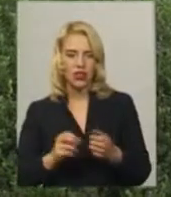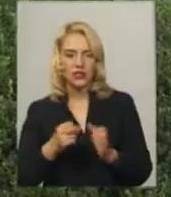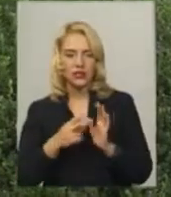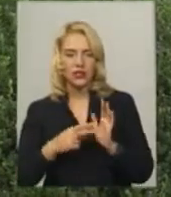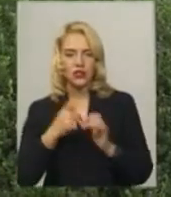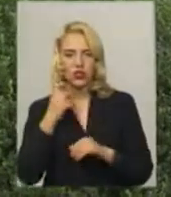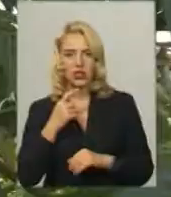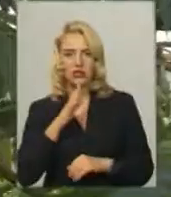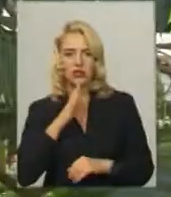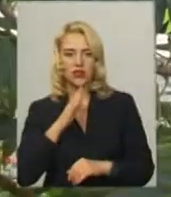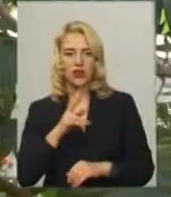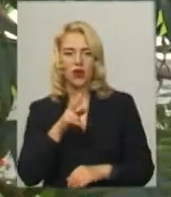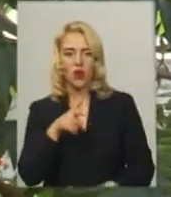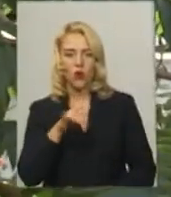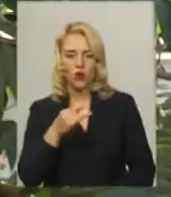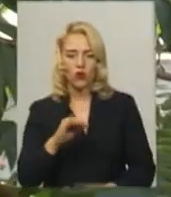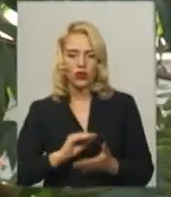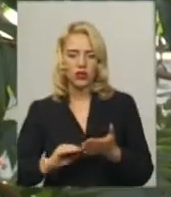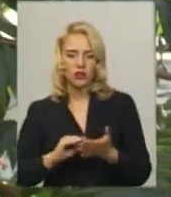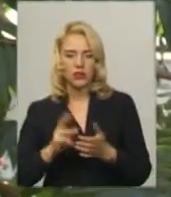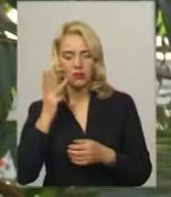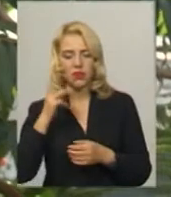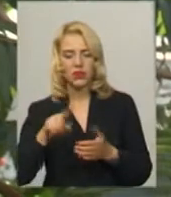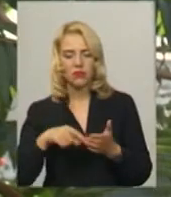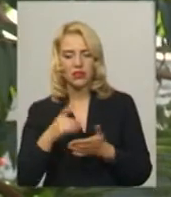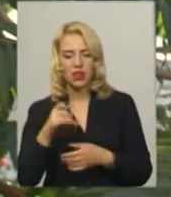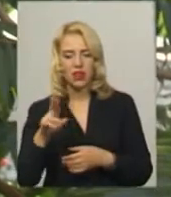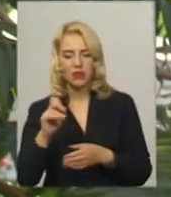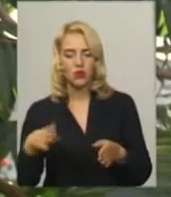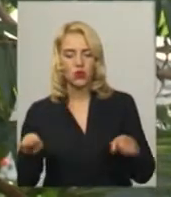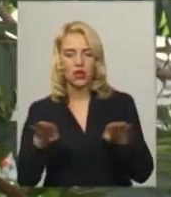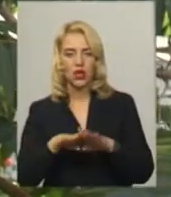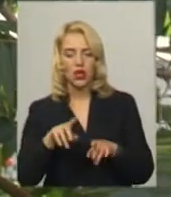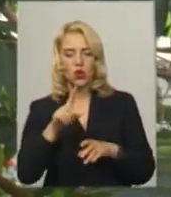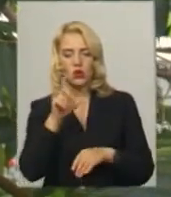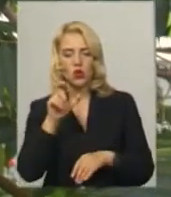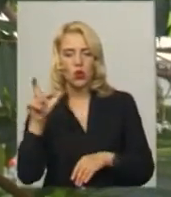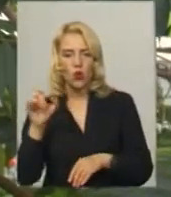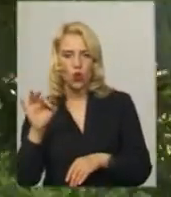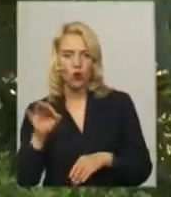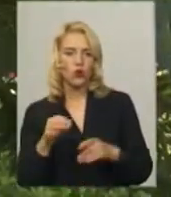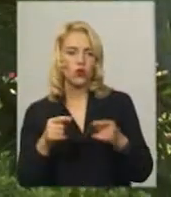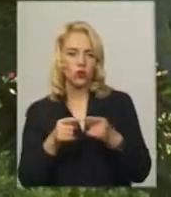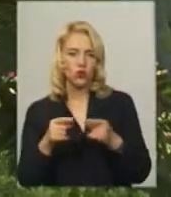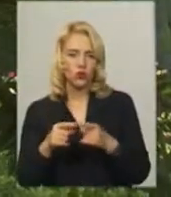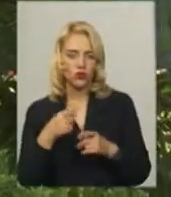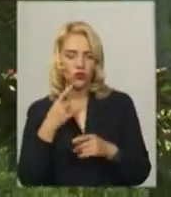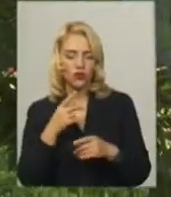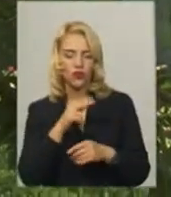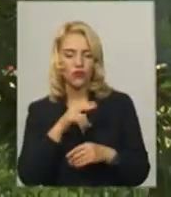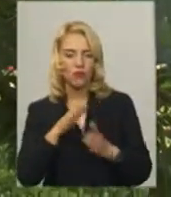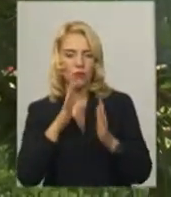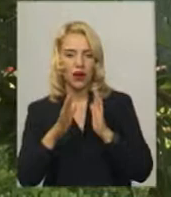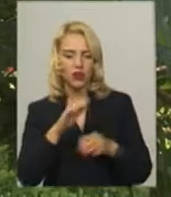Анастасія Гуй написала петицію до Хмельницької міської ради про закриття зоокуточку у парку ім. Михайла Чекмана. Каже, що у такий спосіб